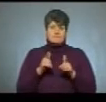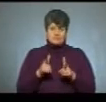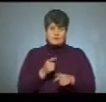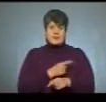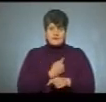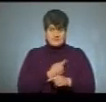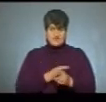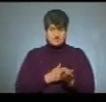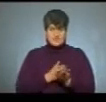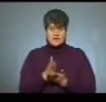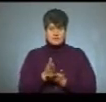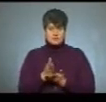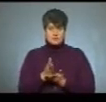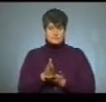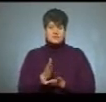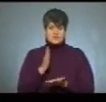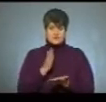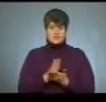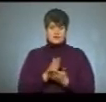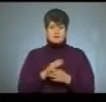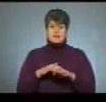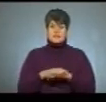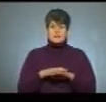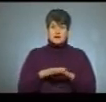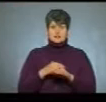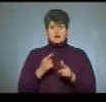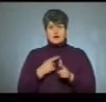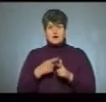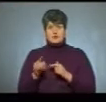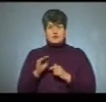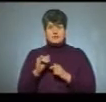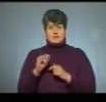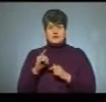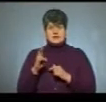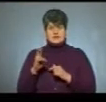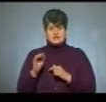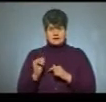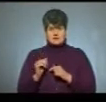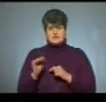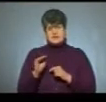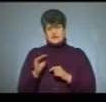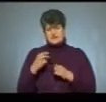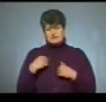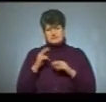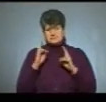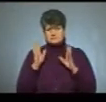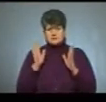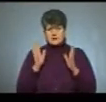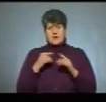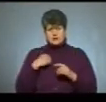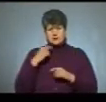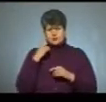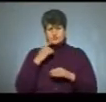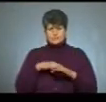медичного напрямку, є або математика, або фізика. Ну, за фізику не скажу, але думаю, що